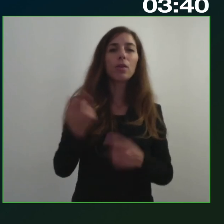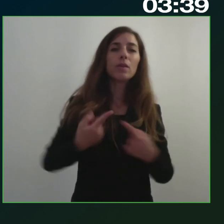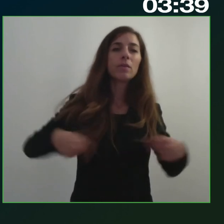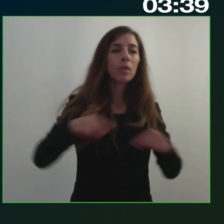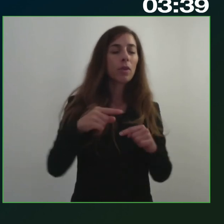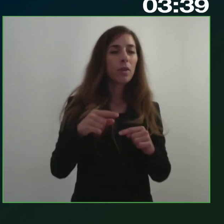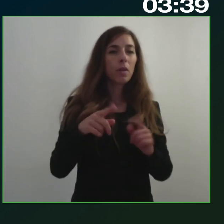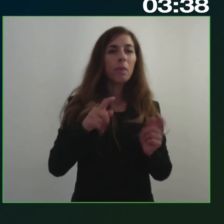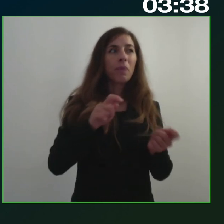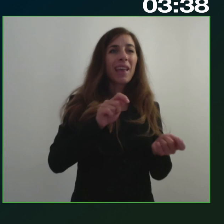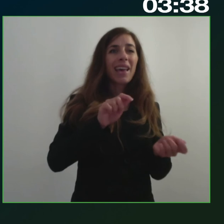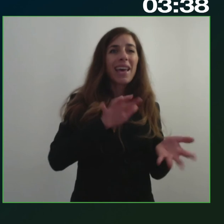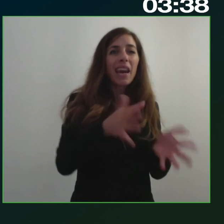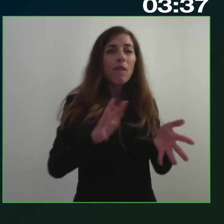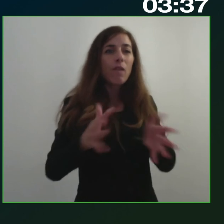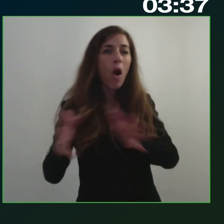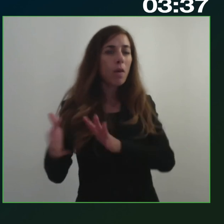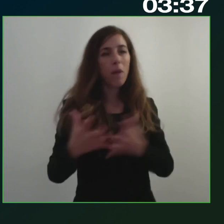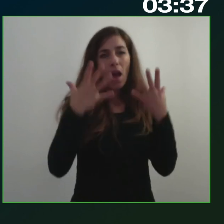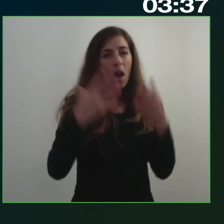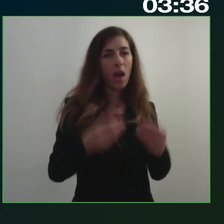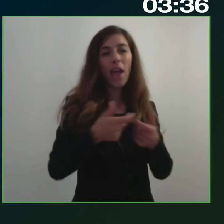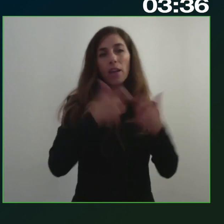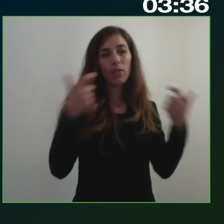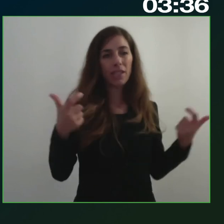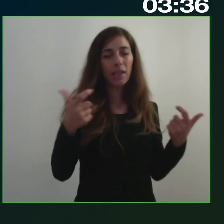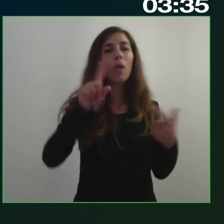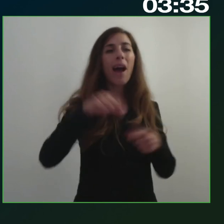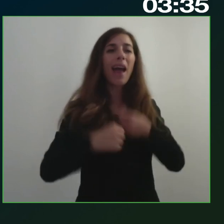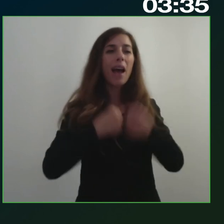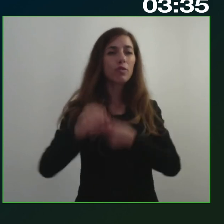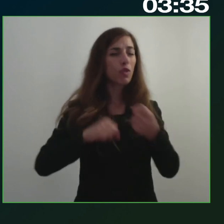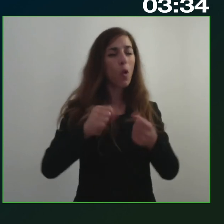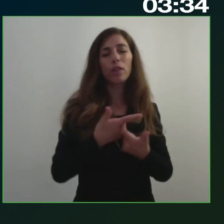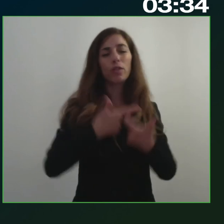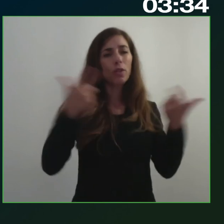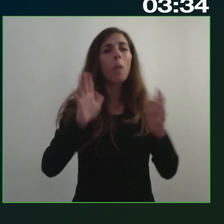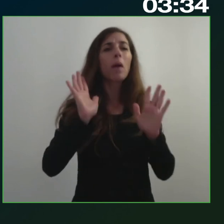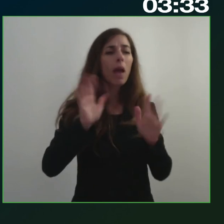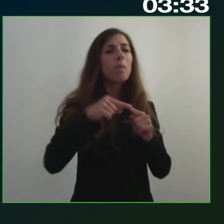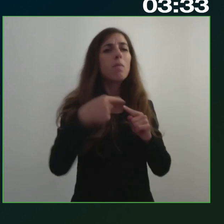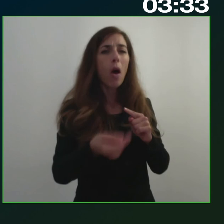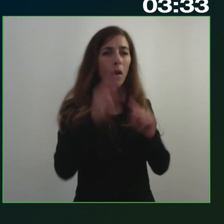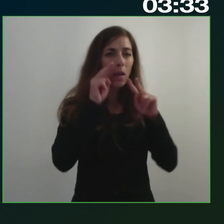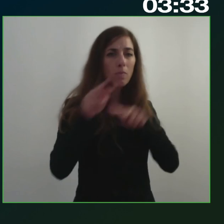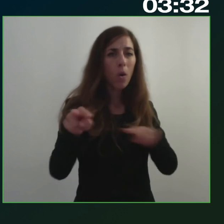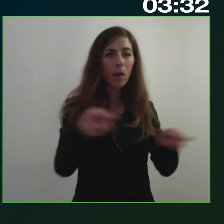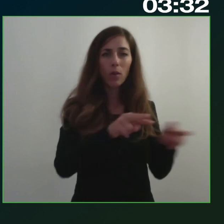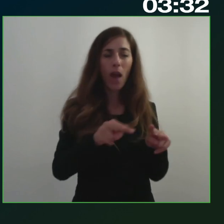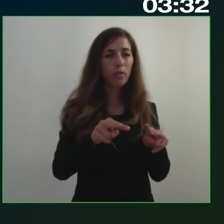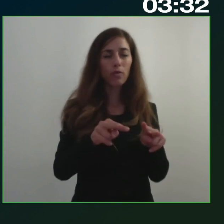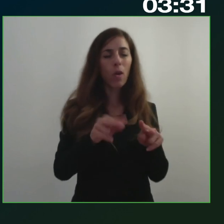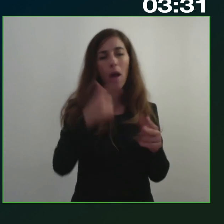di riforme e di azioni prese in considerazione senza un monitoraggio e un seguito adeguato quindi